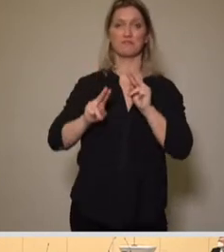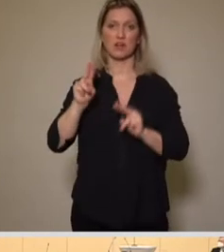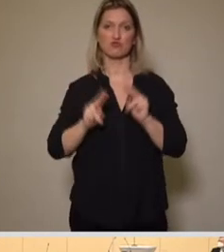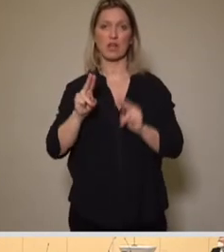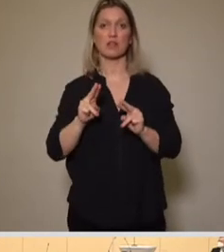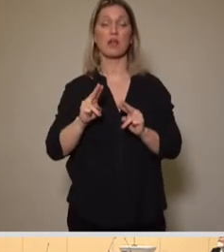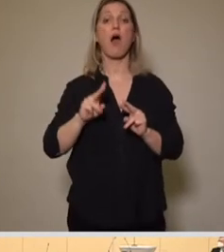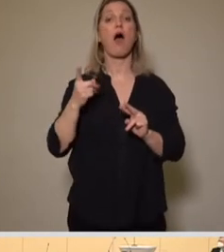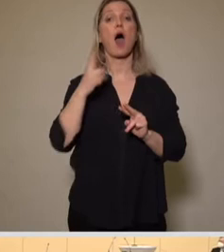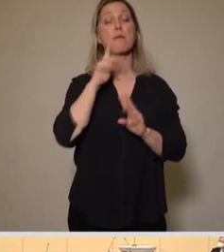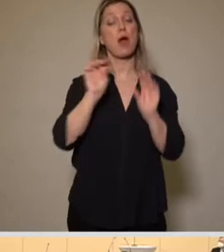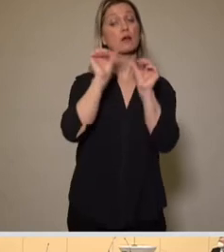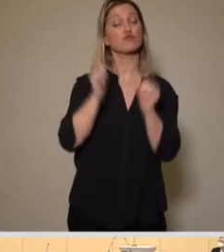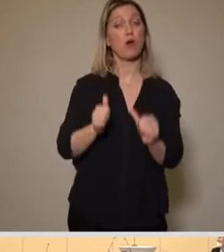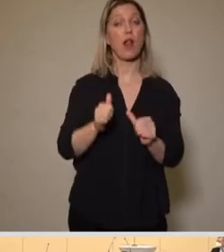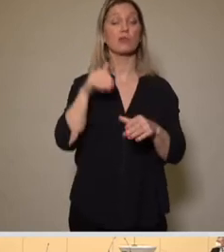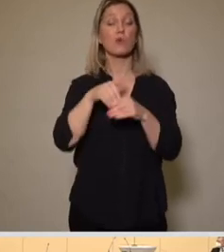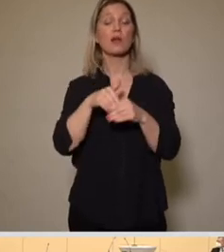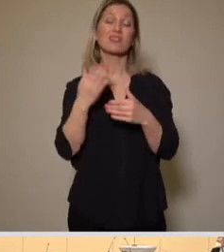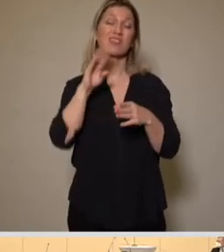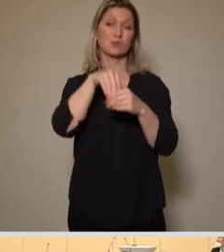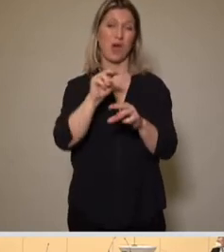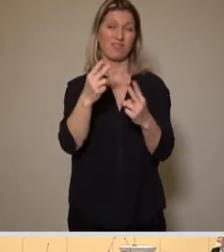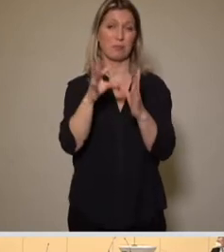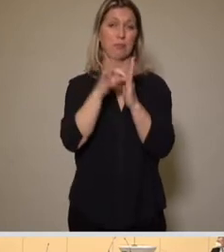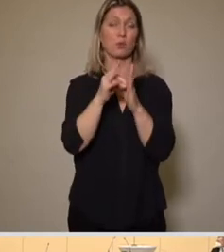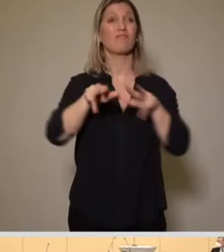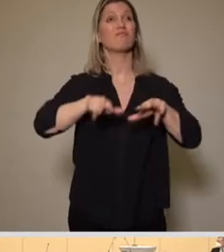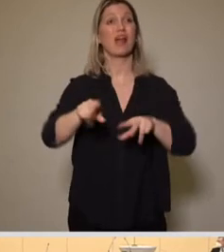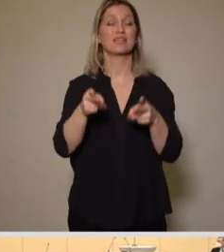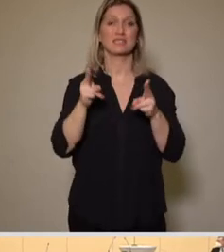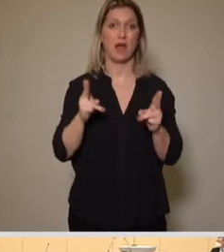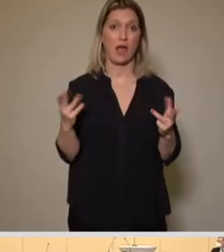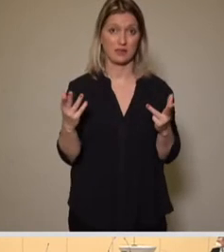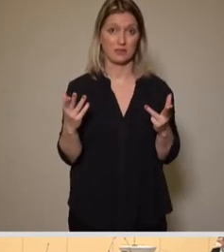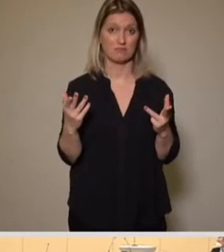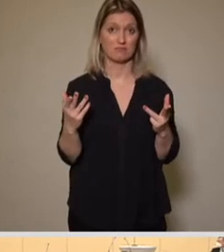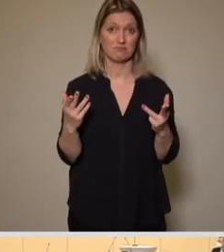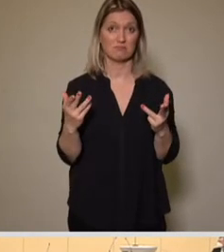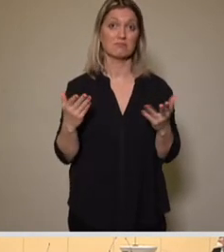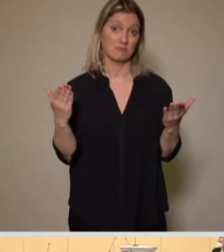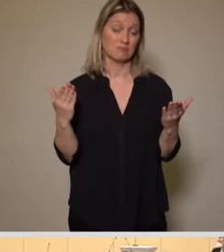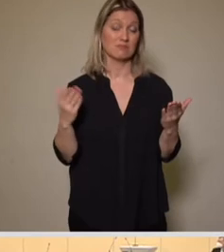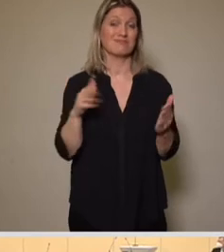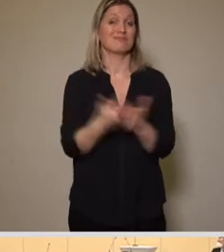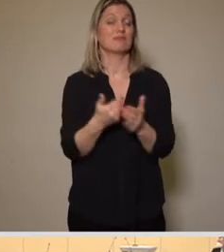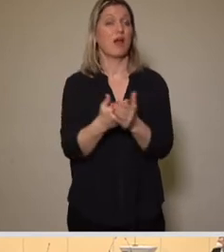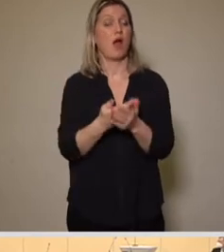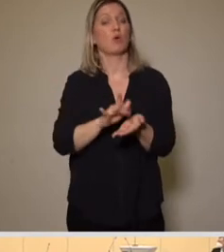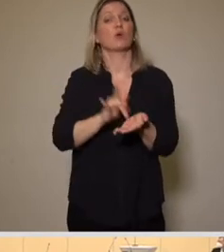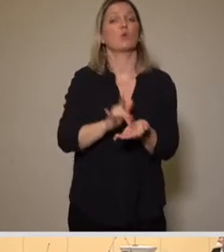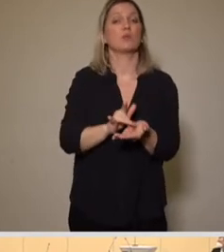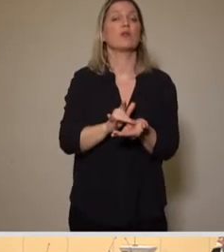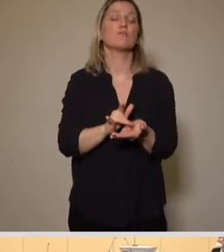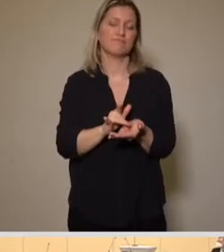der Gestaltung, das will ich nochmal betonen, ist natürlich die Frage der Verkehrssicherheit auch noch ein Thema, was ja auch Hintergrund war, auch